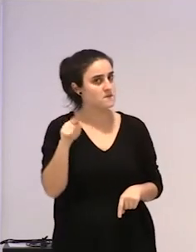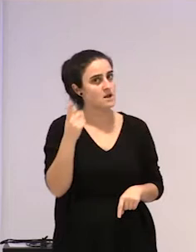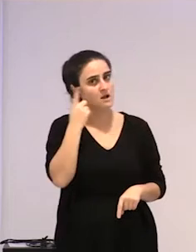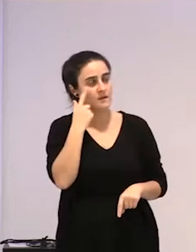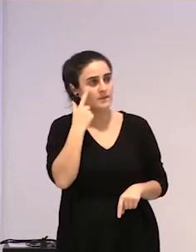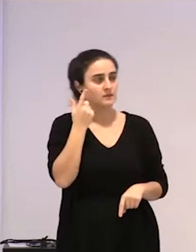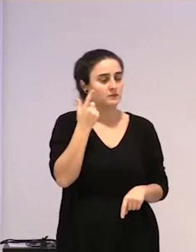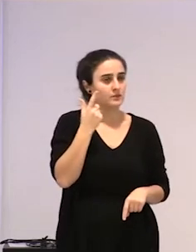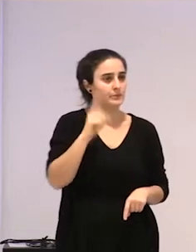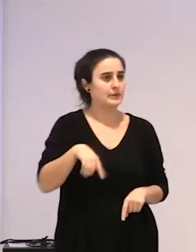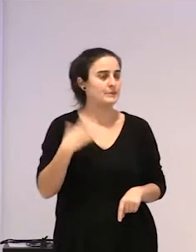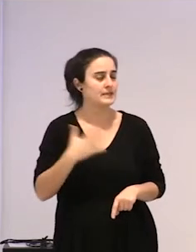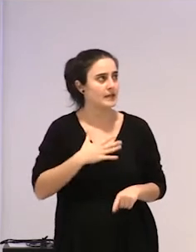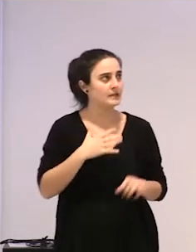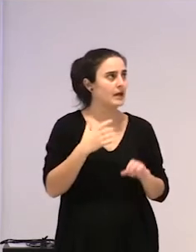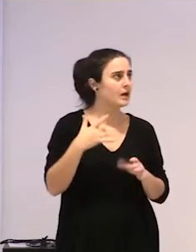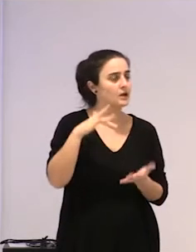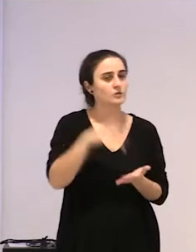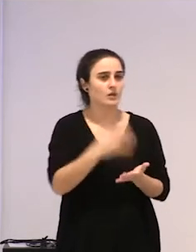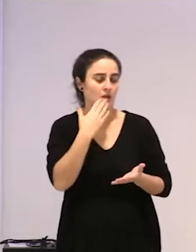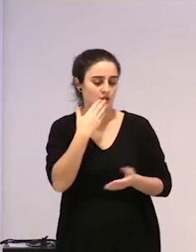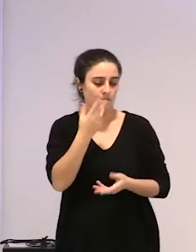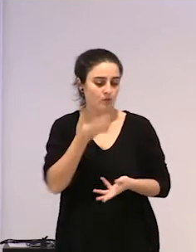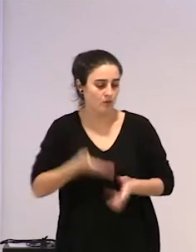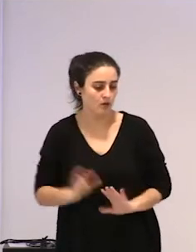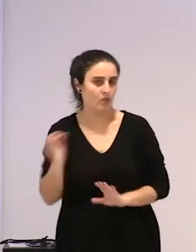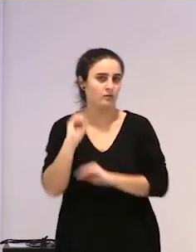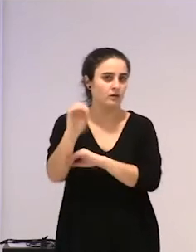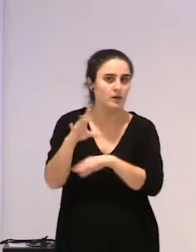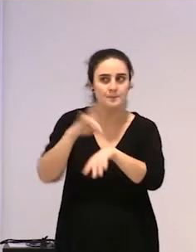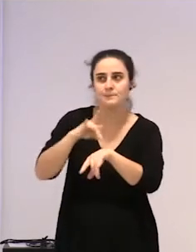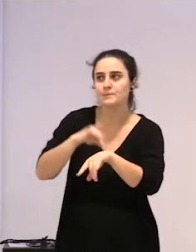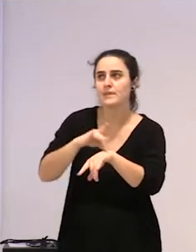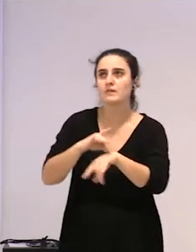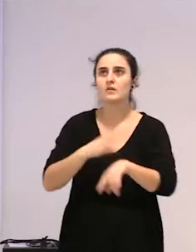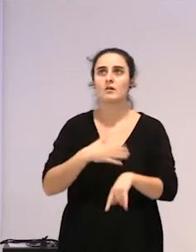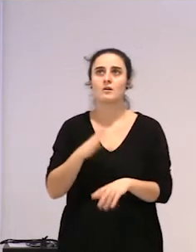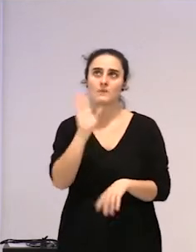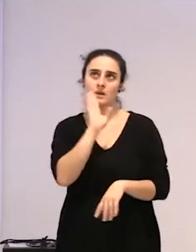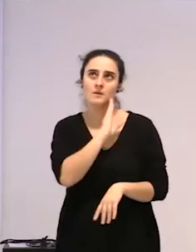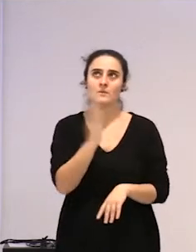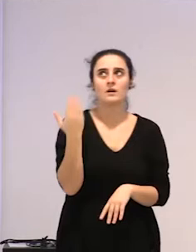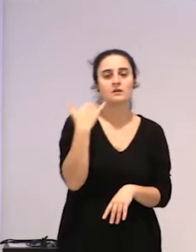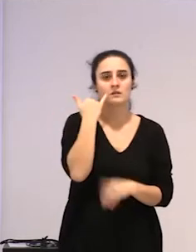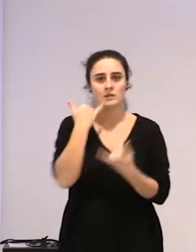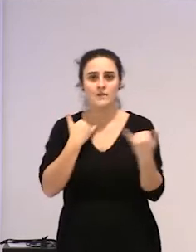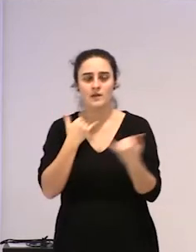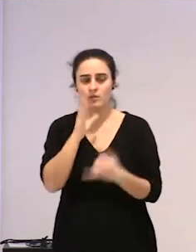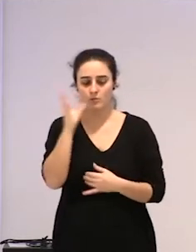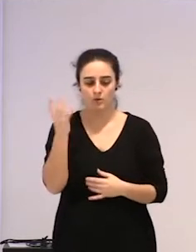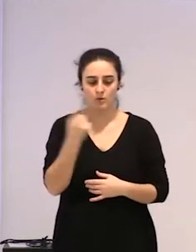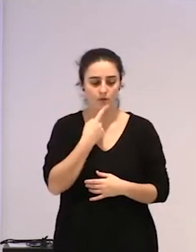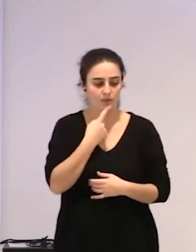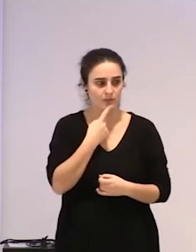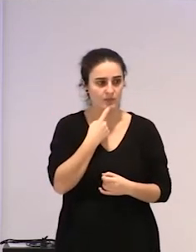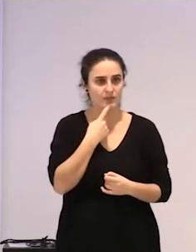ba, hori, bi arre, umea eraman behar du dela medikura, nire amak lehen deitu dit, eta esan dit, aldaka